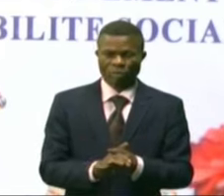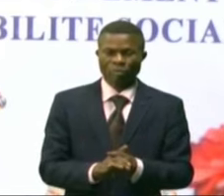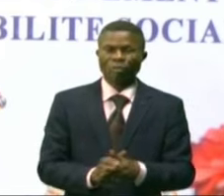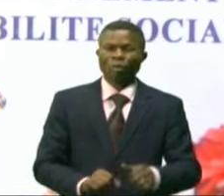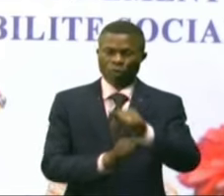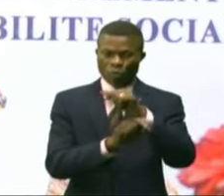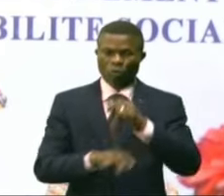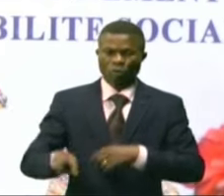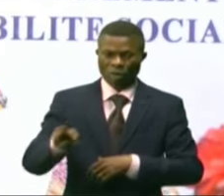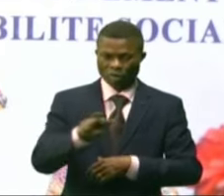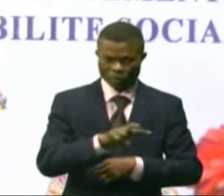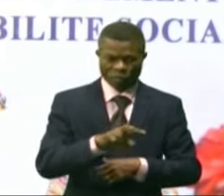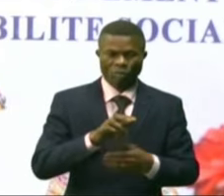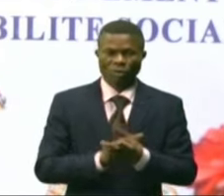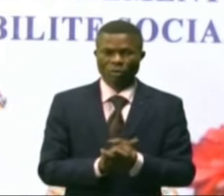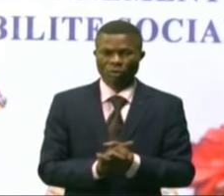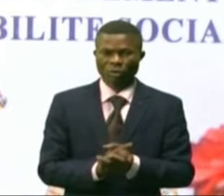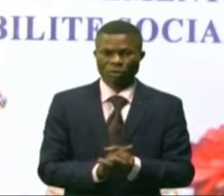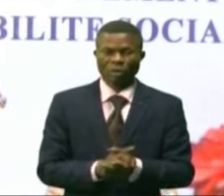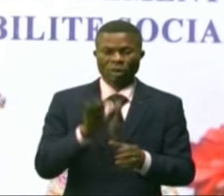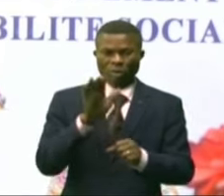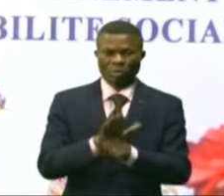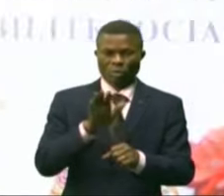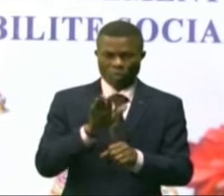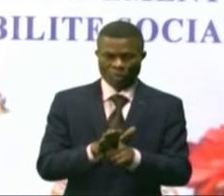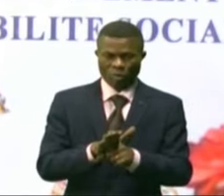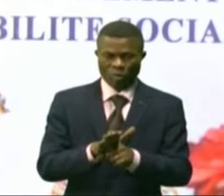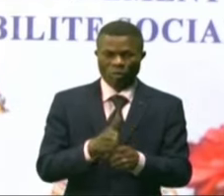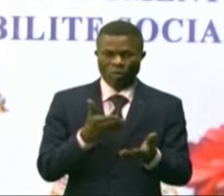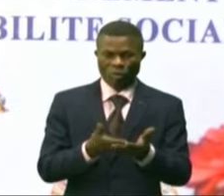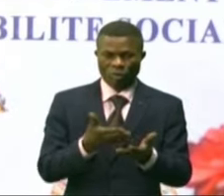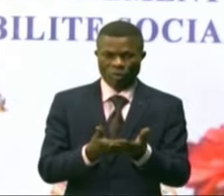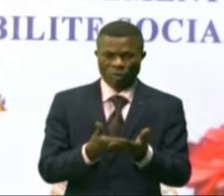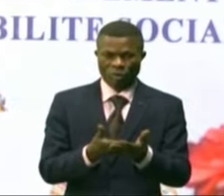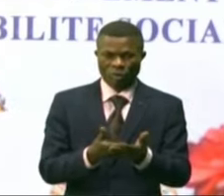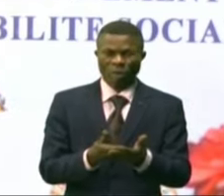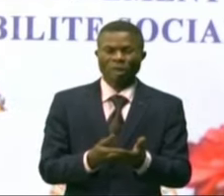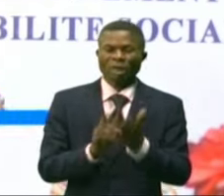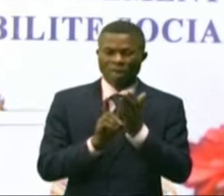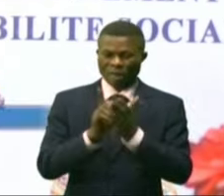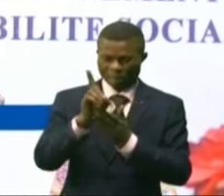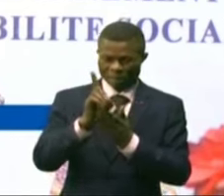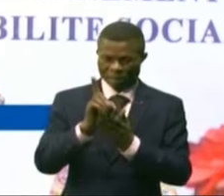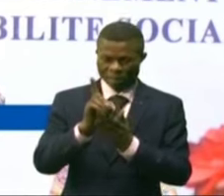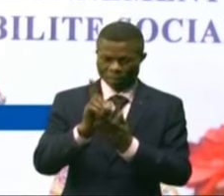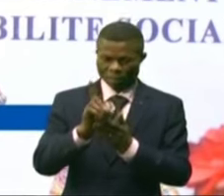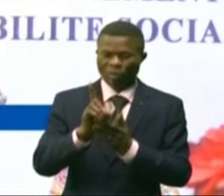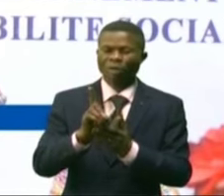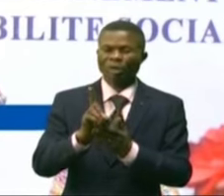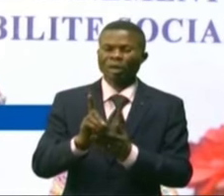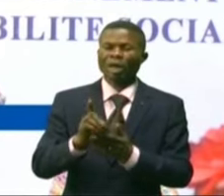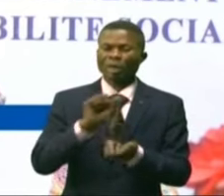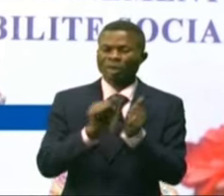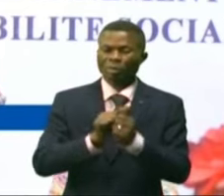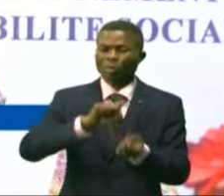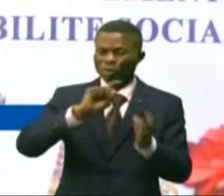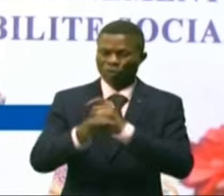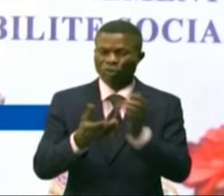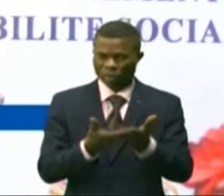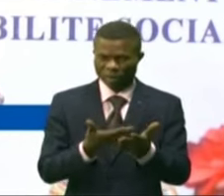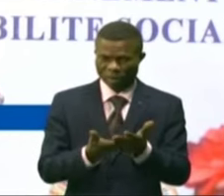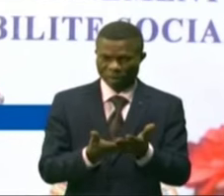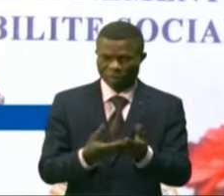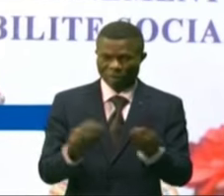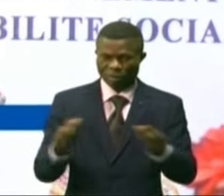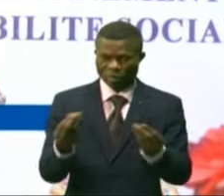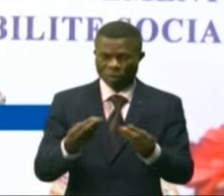aujourd'hui cette majorité peut espérer que la pyramide sera bientôt renversée parce qu'elle est dans un sens